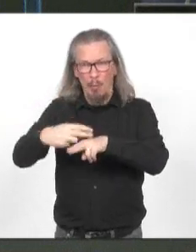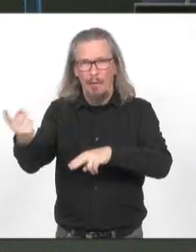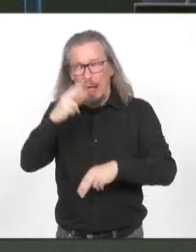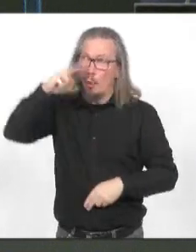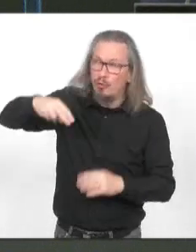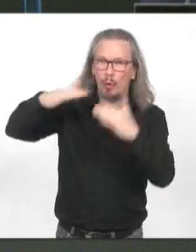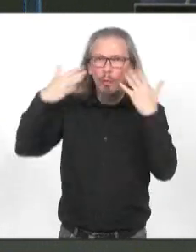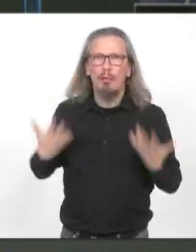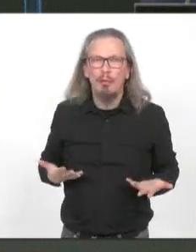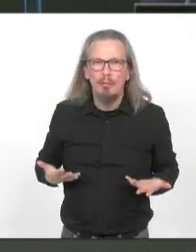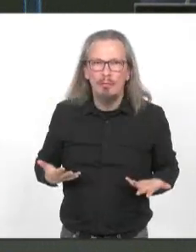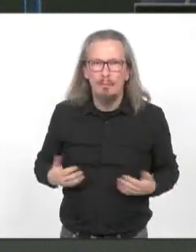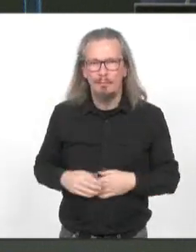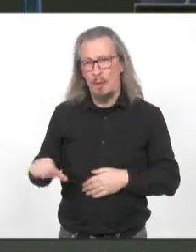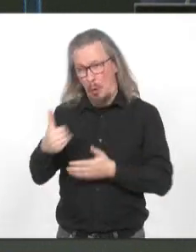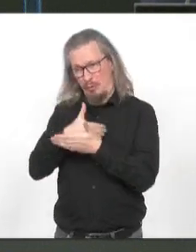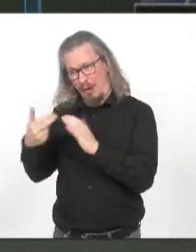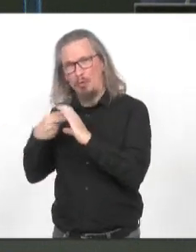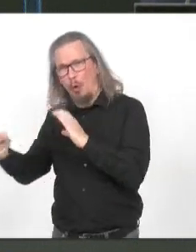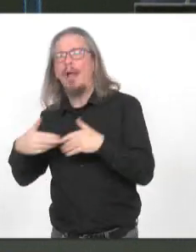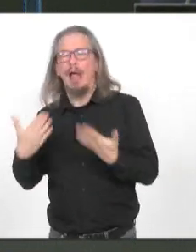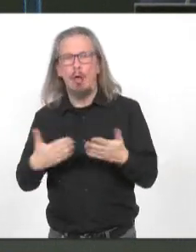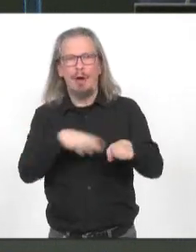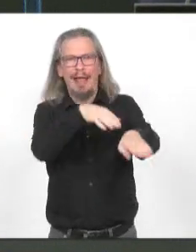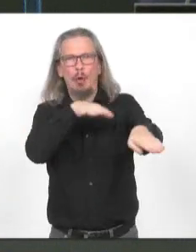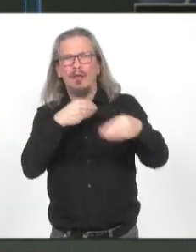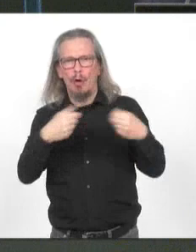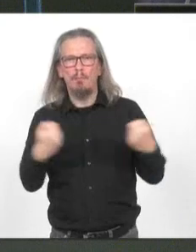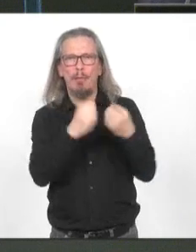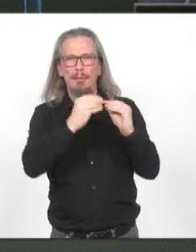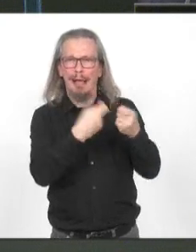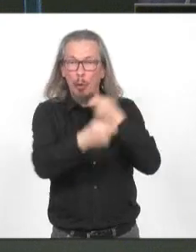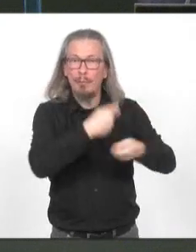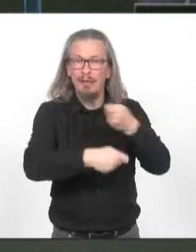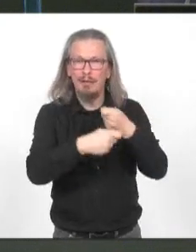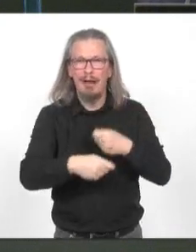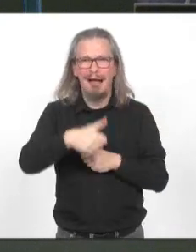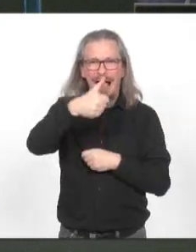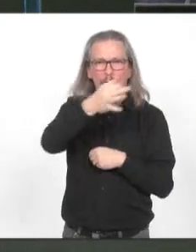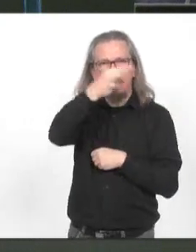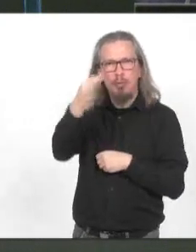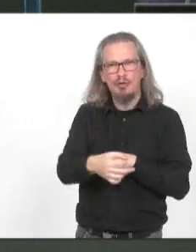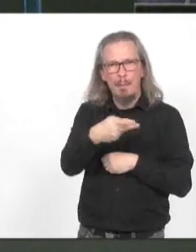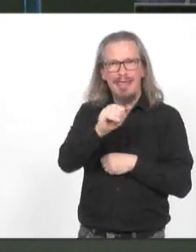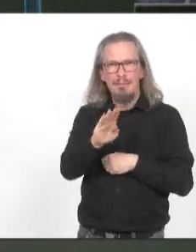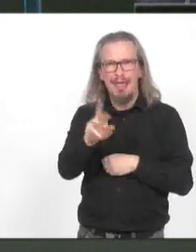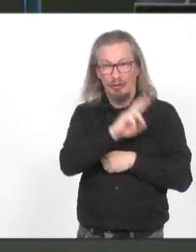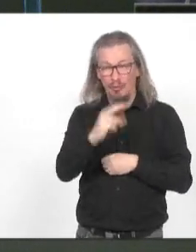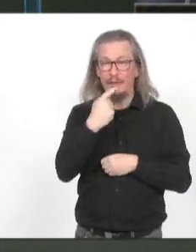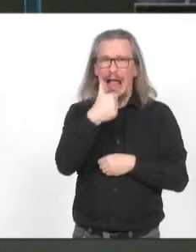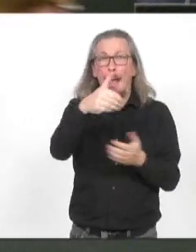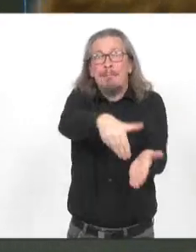mettre ces 11 millions en correspondance avec le coût économique des embouteillages, 1% du PIB régional, 1,5 milliard d'euros,